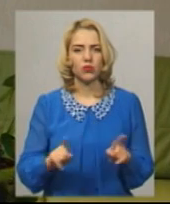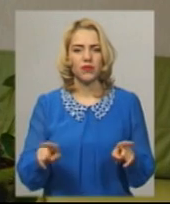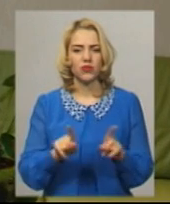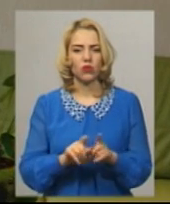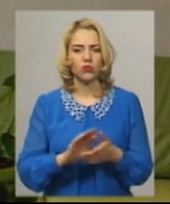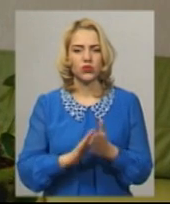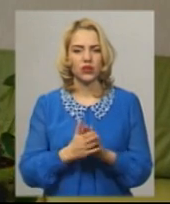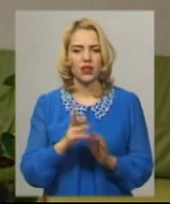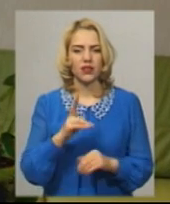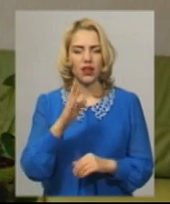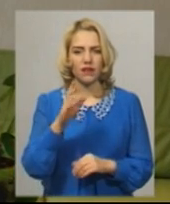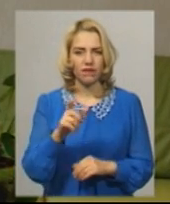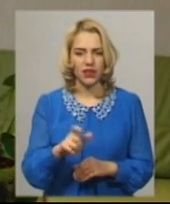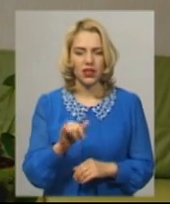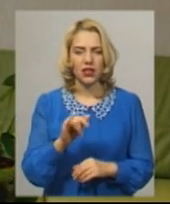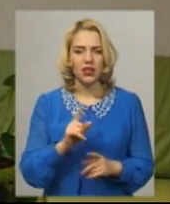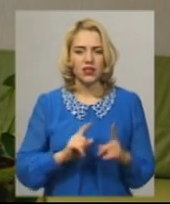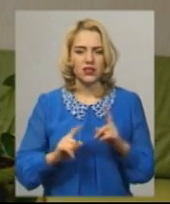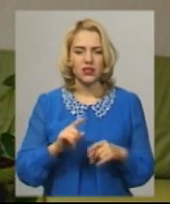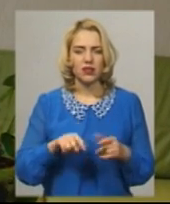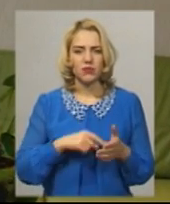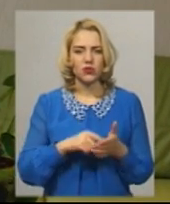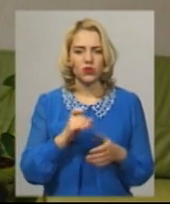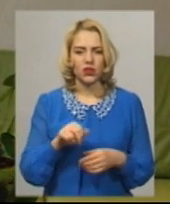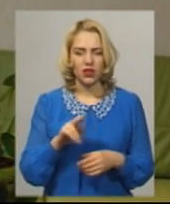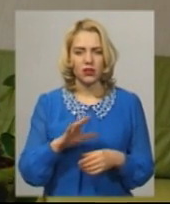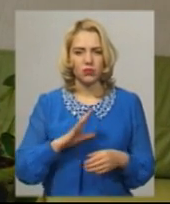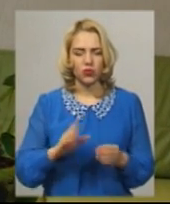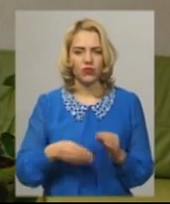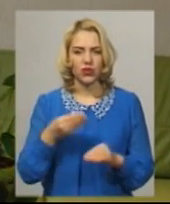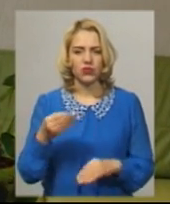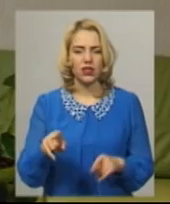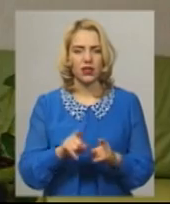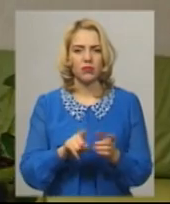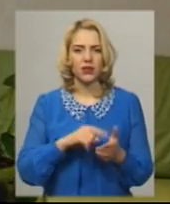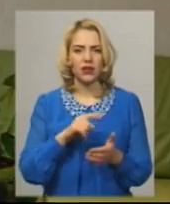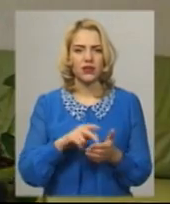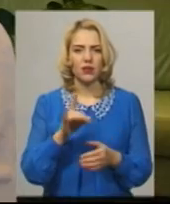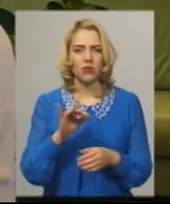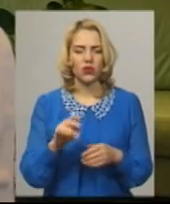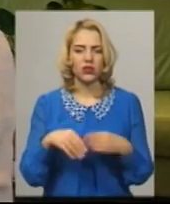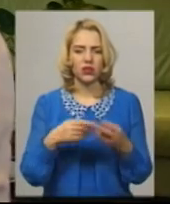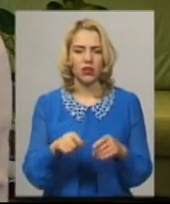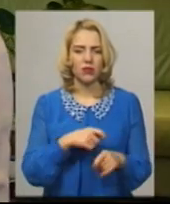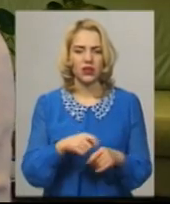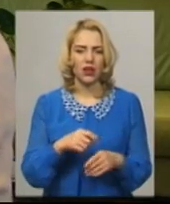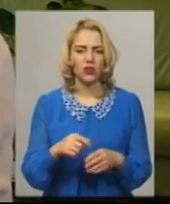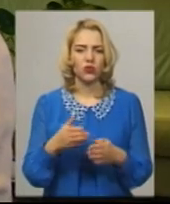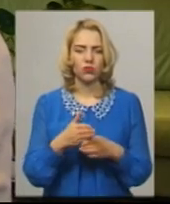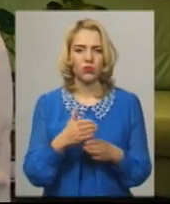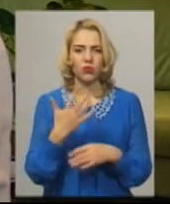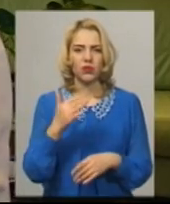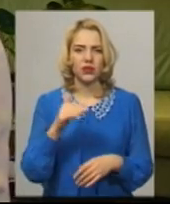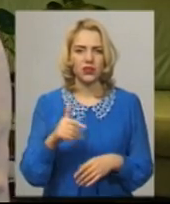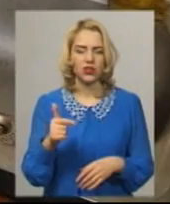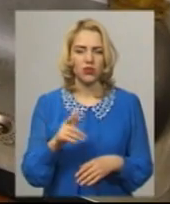особливо в такому стані, як він. І на сесію міської ради було винесено таке питання про надання матеріальної допомоги. П'ять тисяч